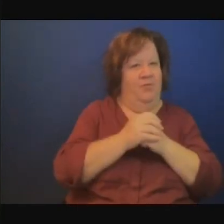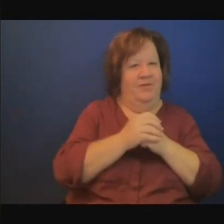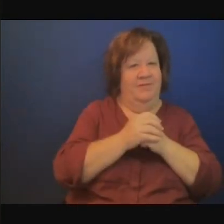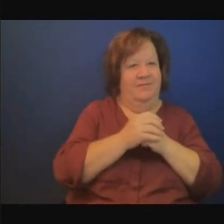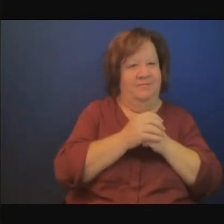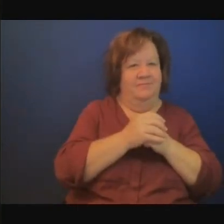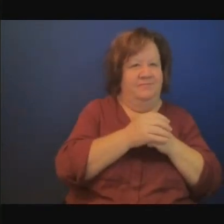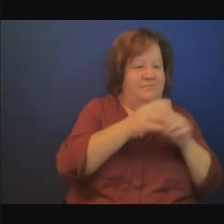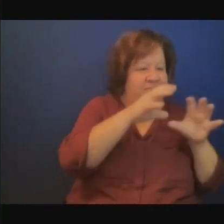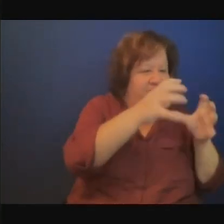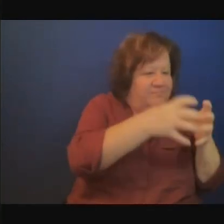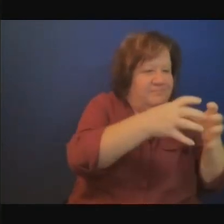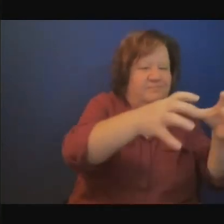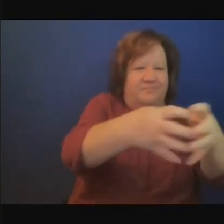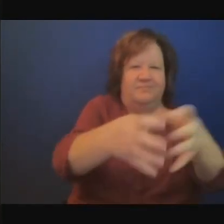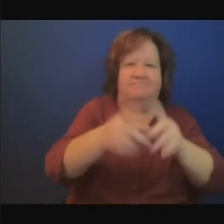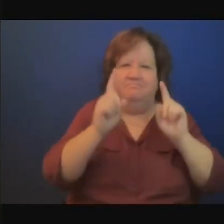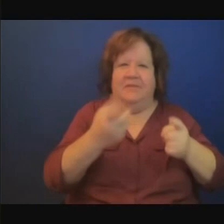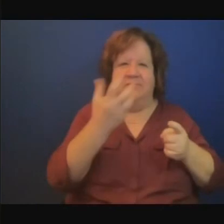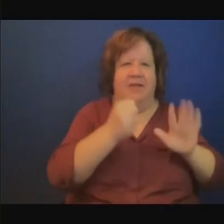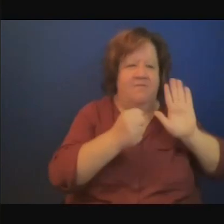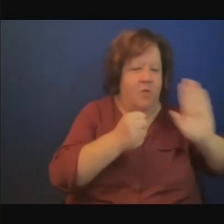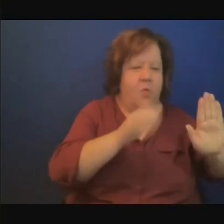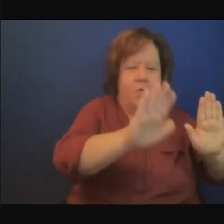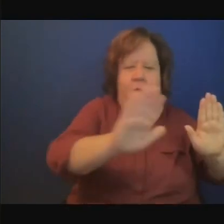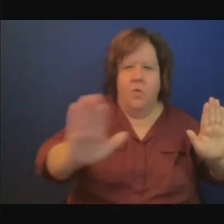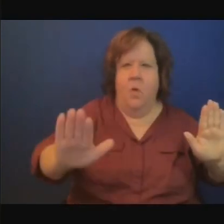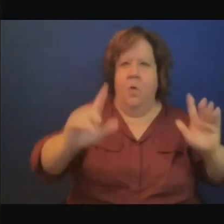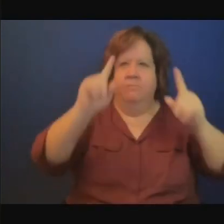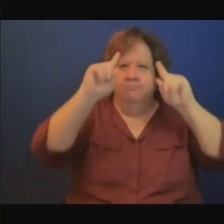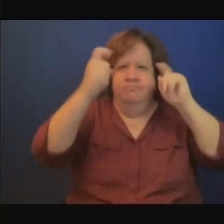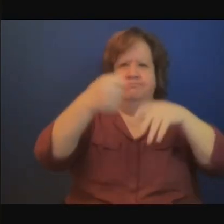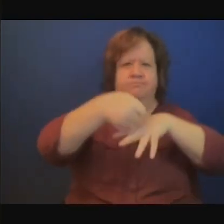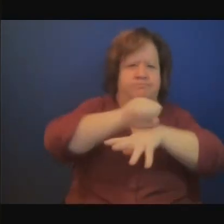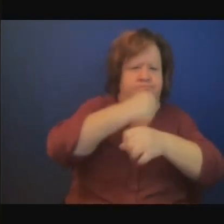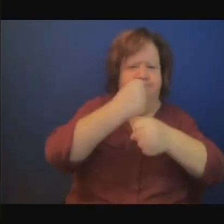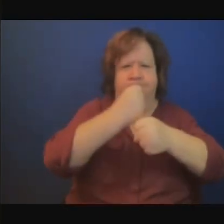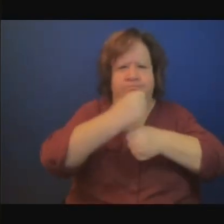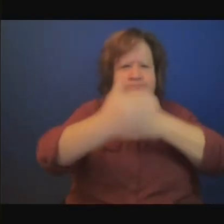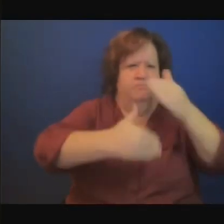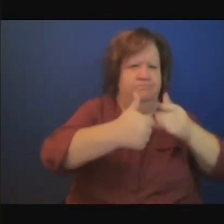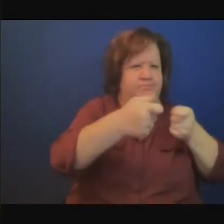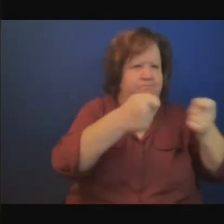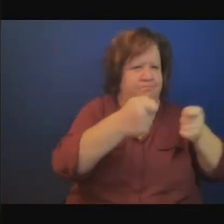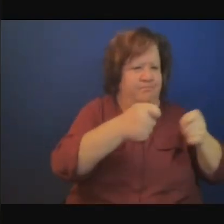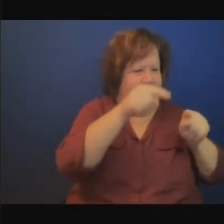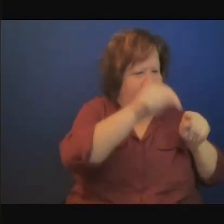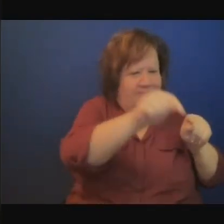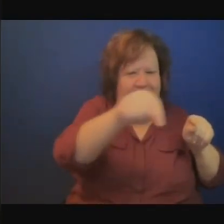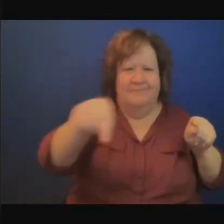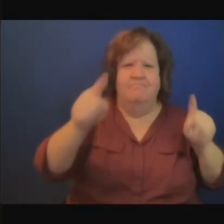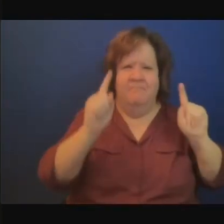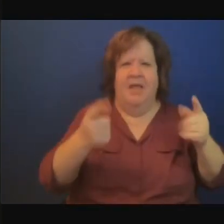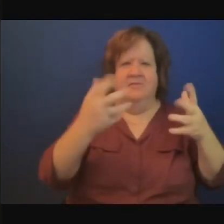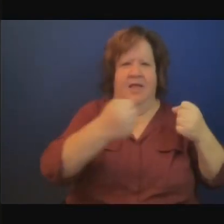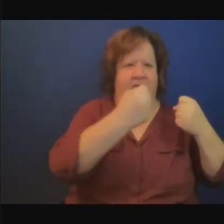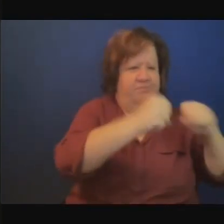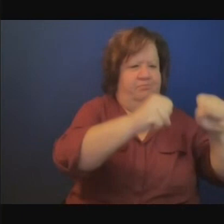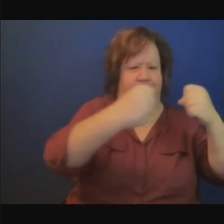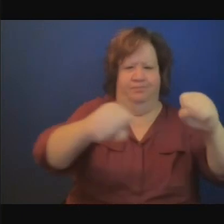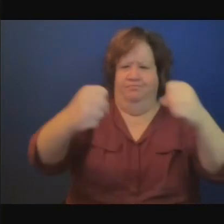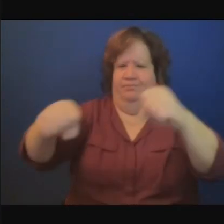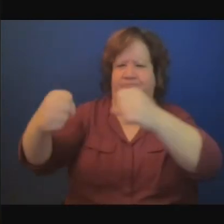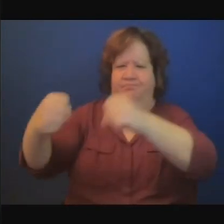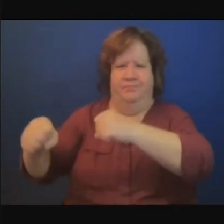place des volumes vont être adoptés aussi en termes d'émissions de gaz à effet de